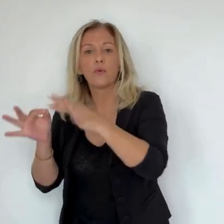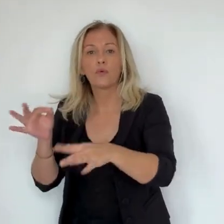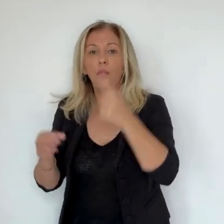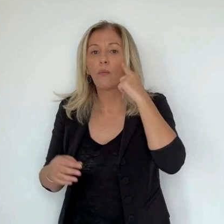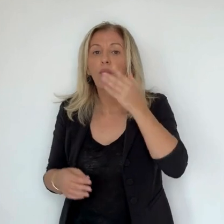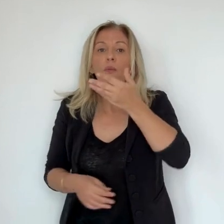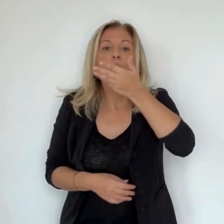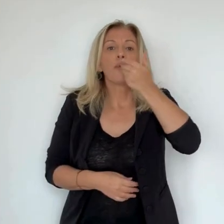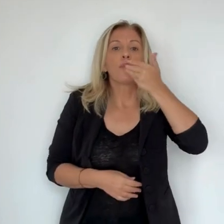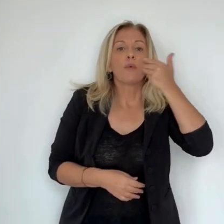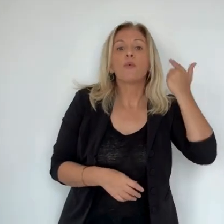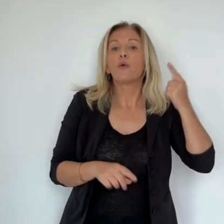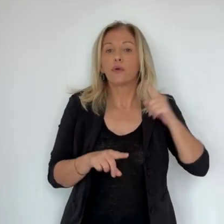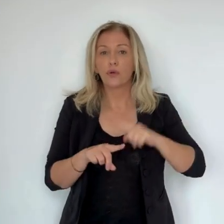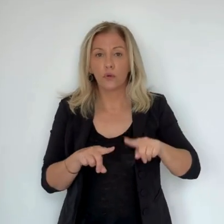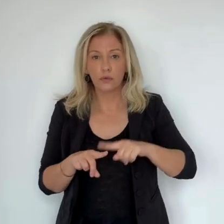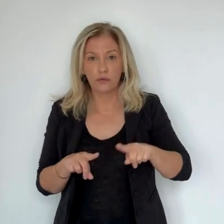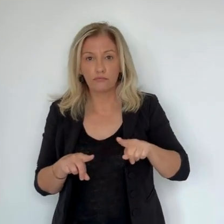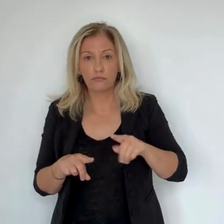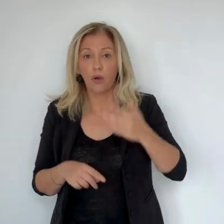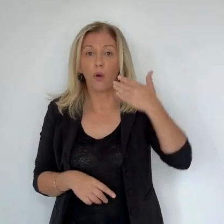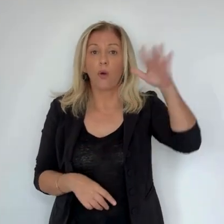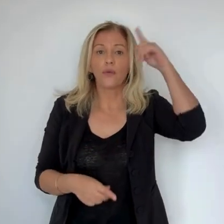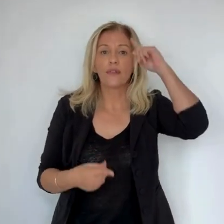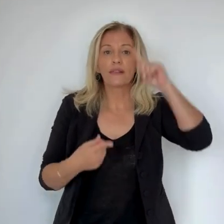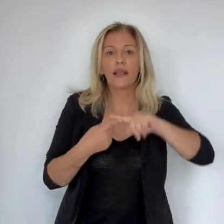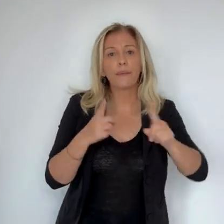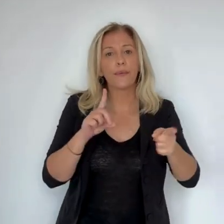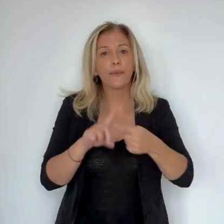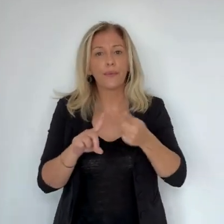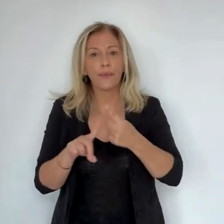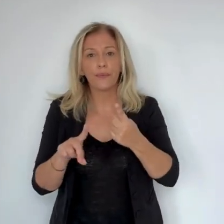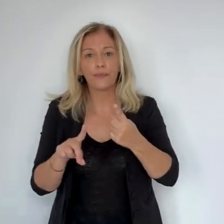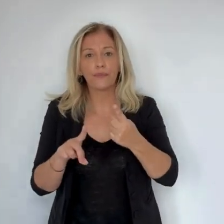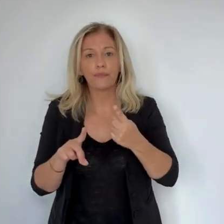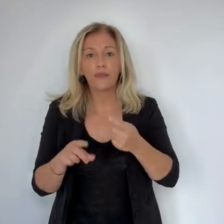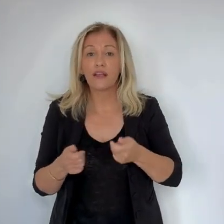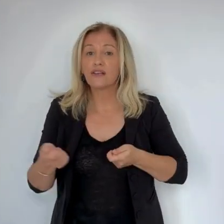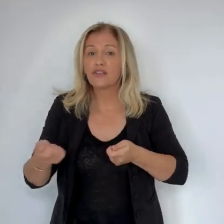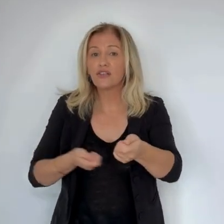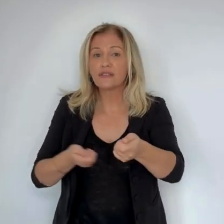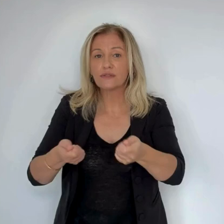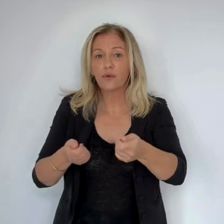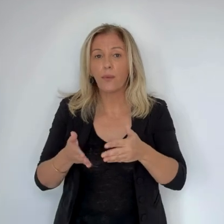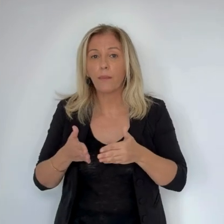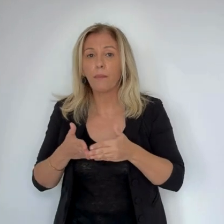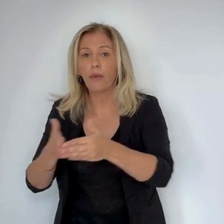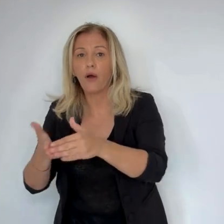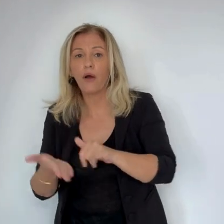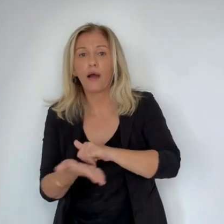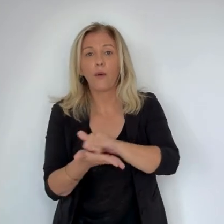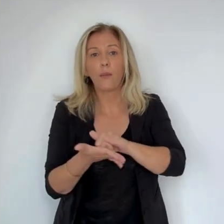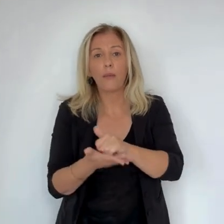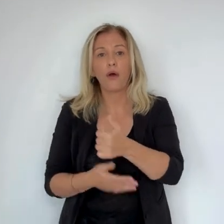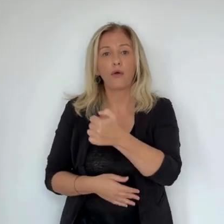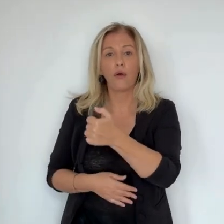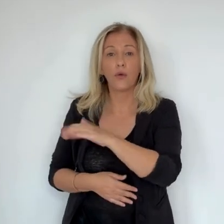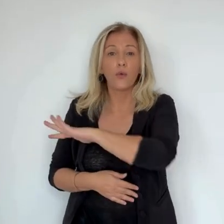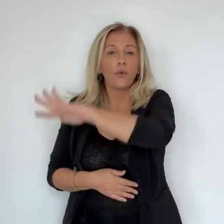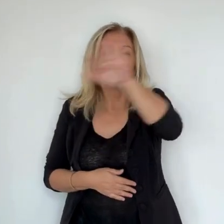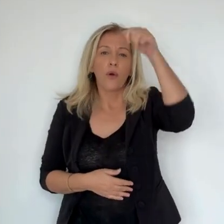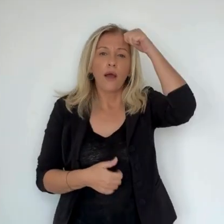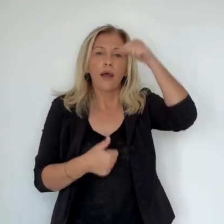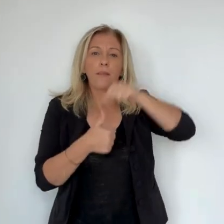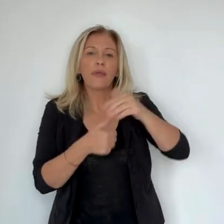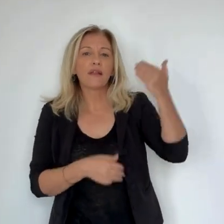et aéroports. Tout le monde a en tête le blocage qui avait paralysé l'île pendant plus de 24 heures. C'était il y environ une vingtaine de